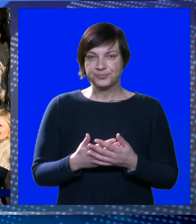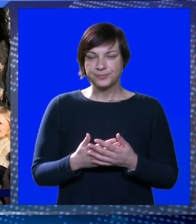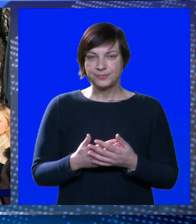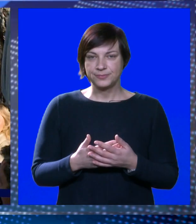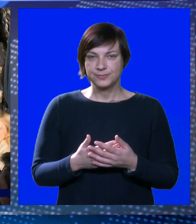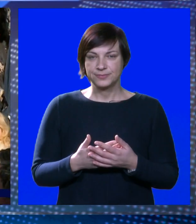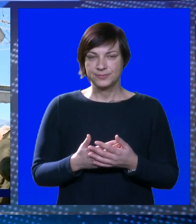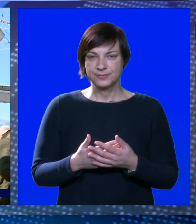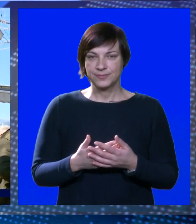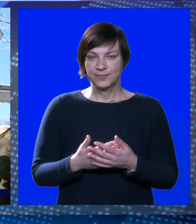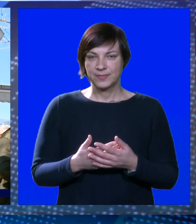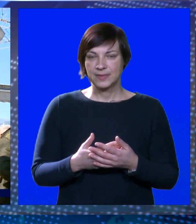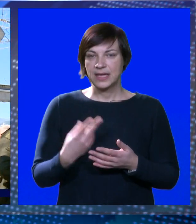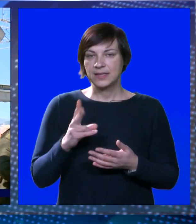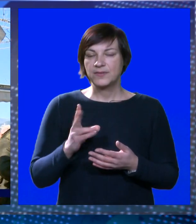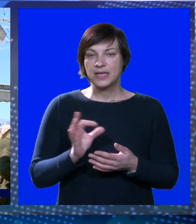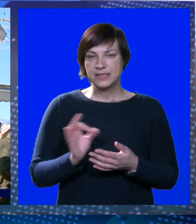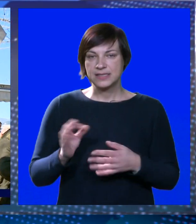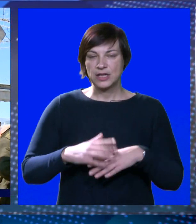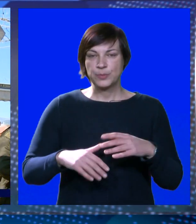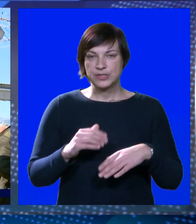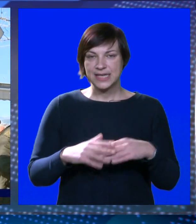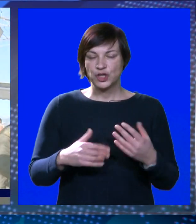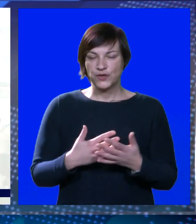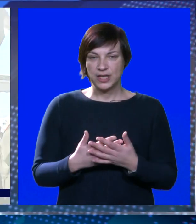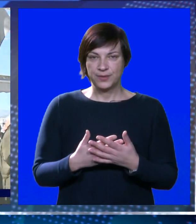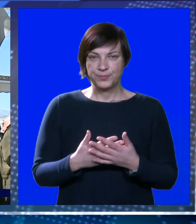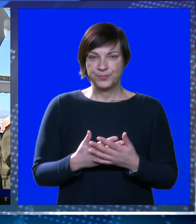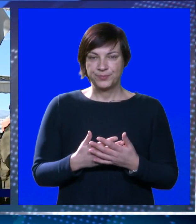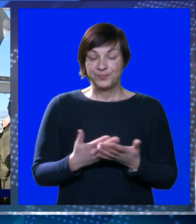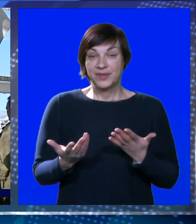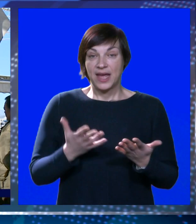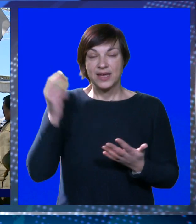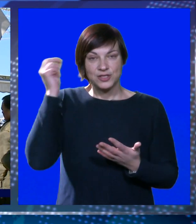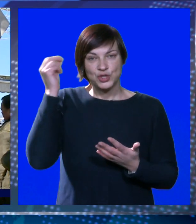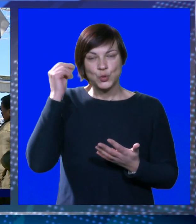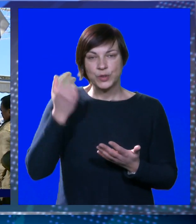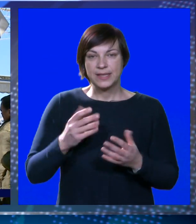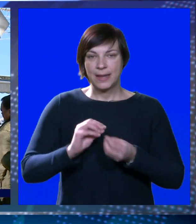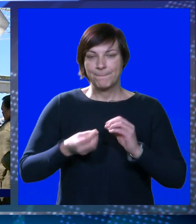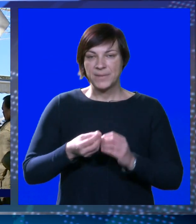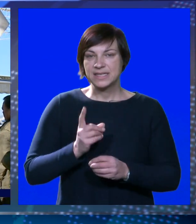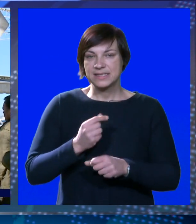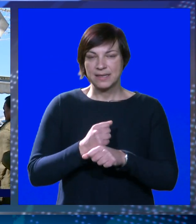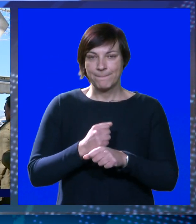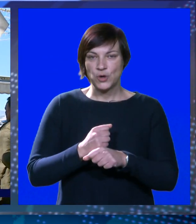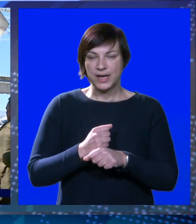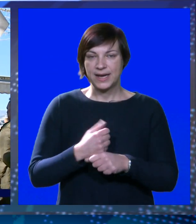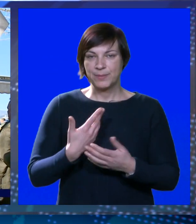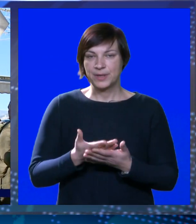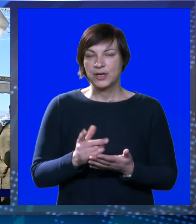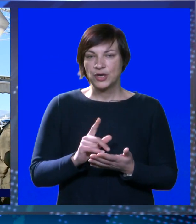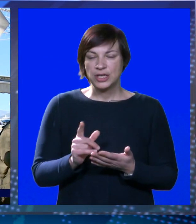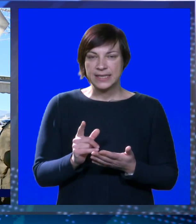tamo ćete zavljati. 20. Dobro, zadovoljno. A čujte, plaza se mora napraviti. Ovo